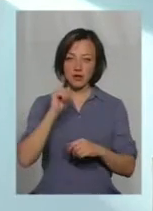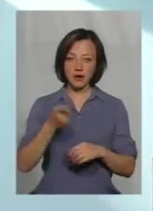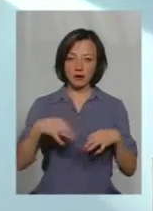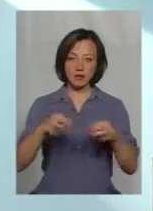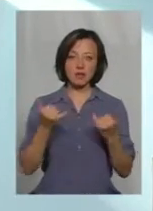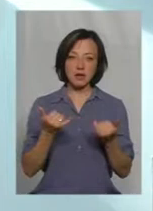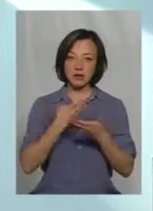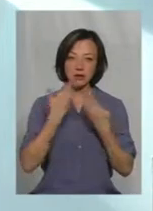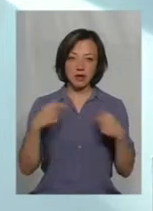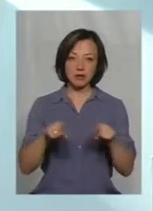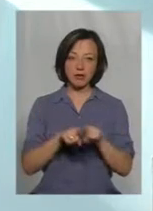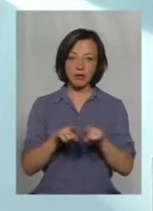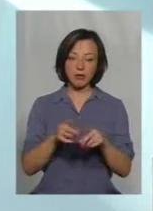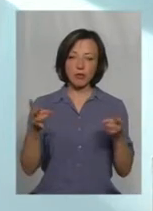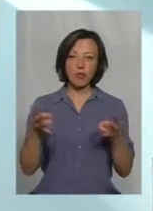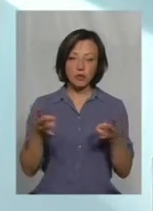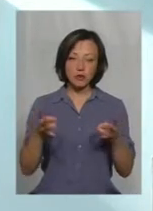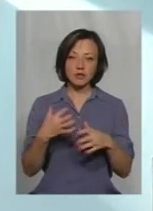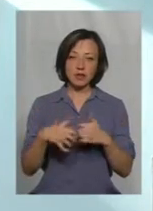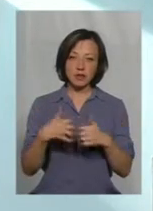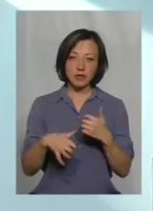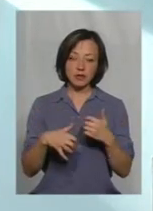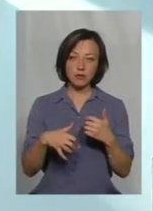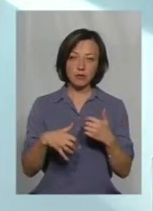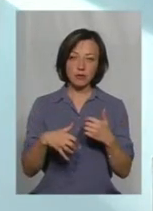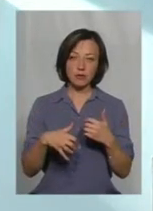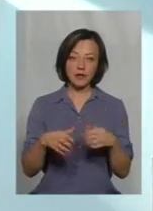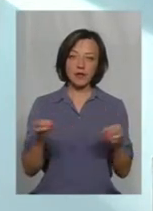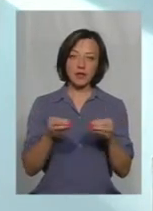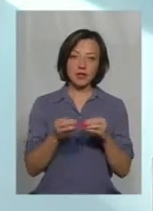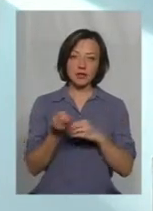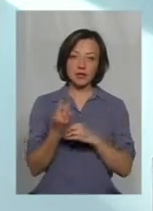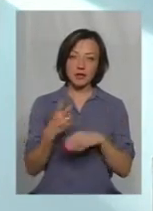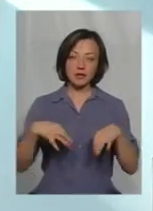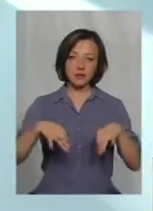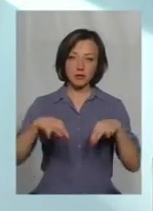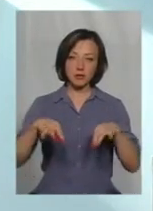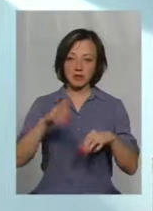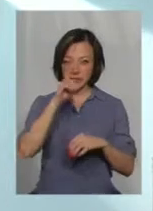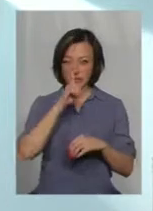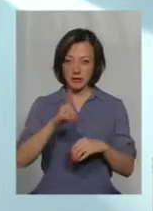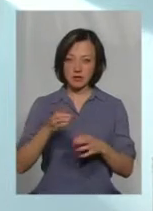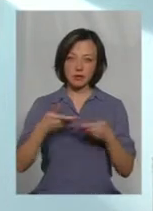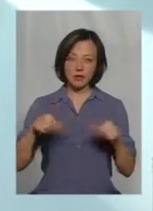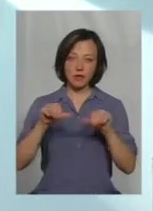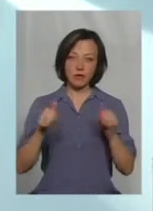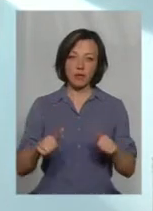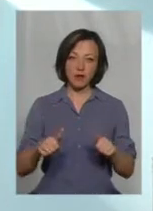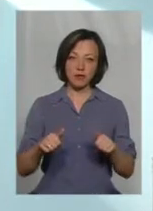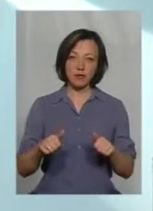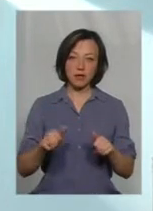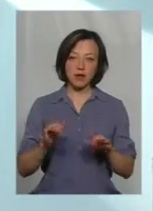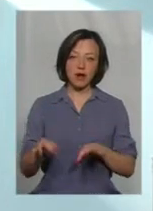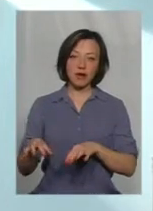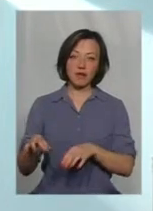Зараз немає такого попиту. Тобто, в середньому десь 10-12 автомобілів за місяць ми оформляємо, як